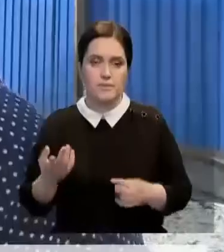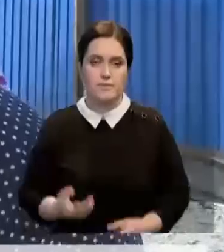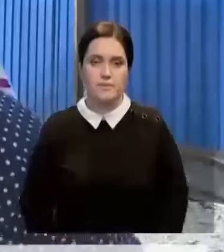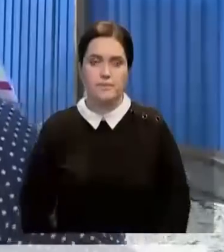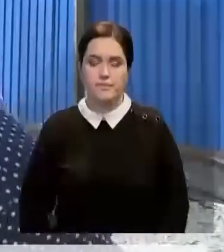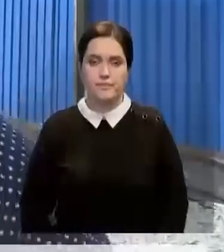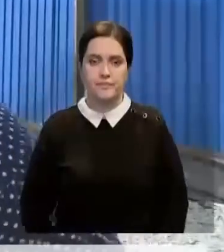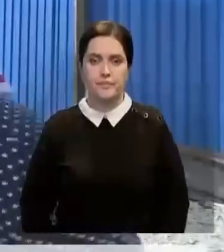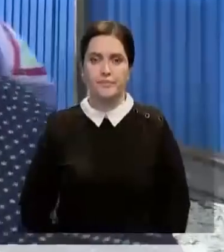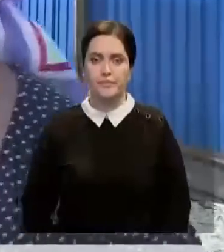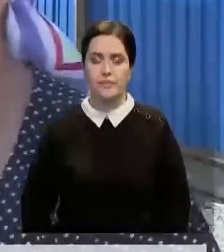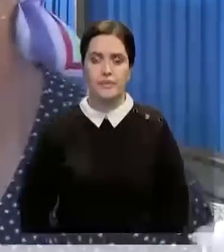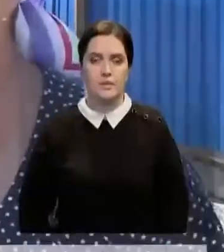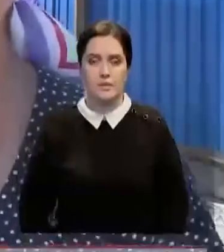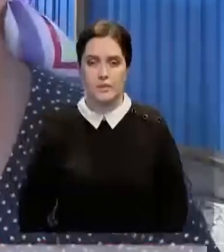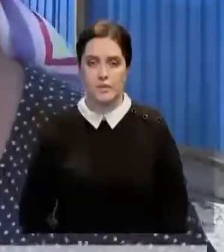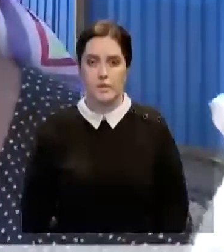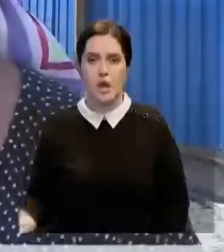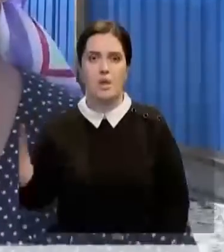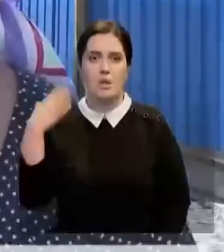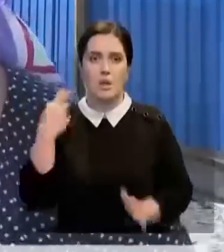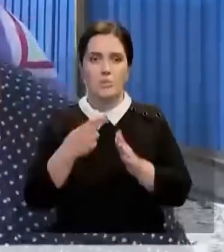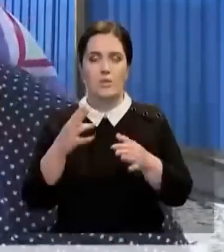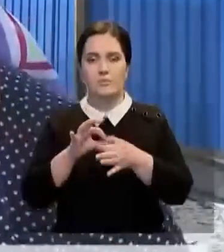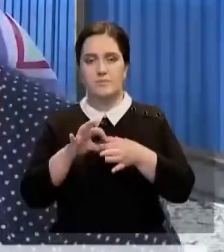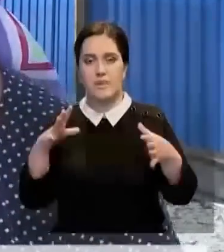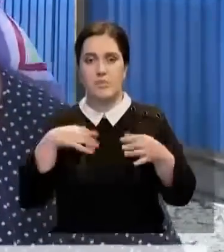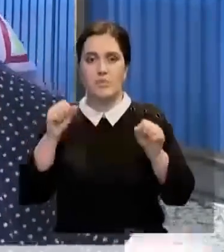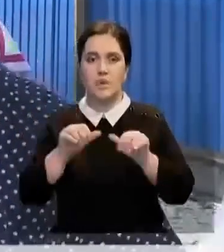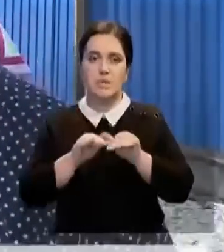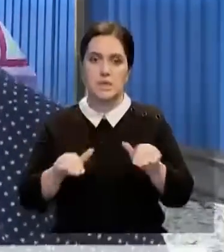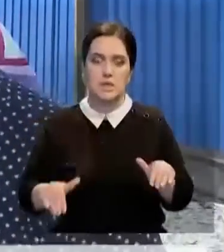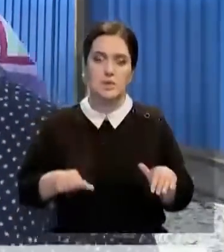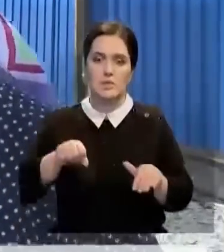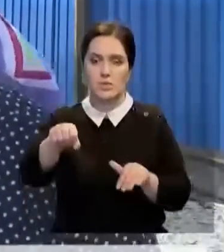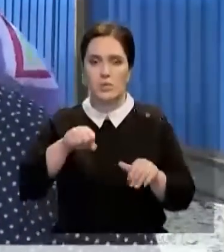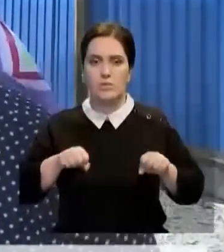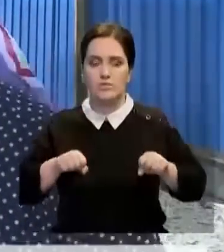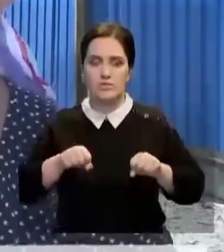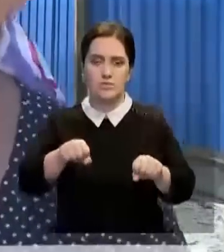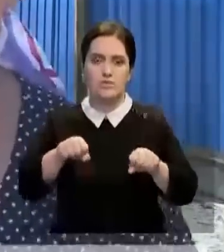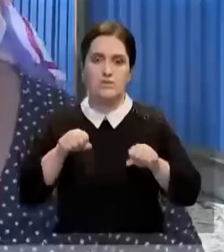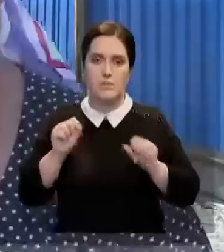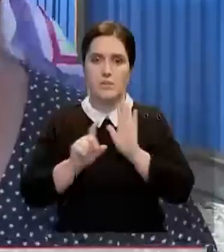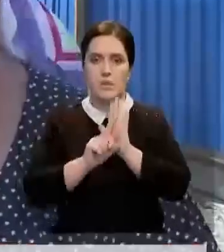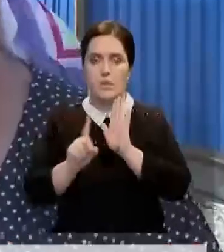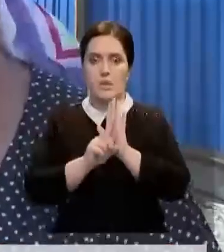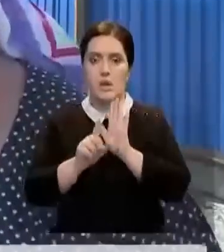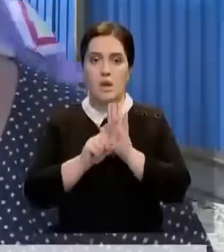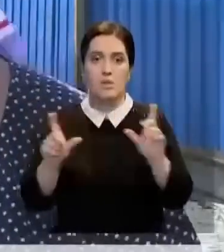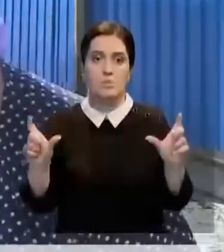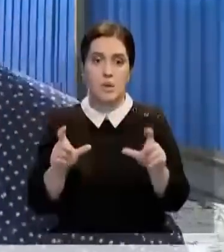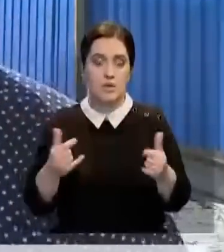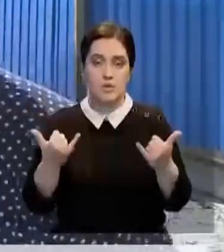Раньше у нас поезда, их расцепки делали. Мы могли хоть каких-то детей в школу, в садик с колясками, с велосипедом, могли хоть в магазин как-то поехать.